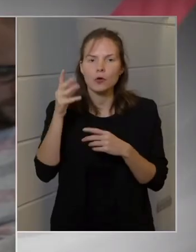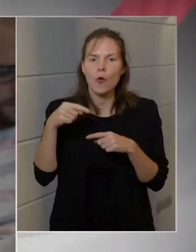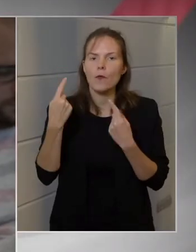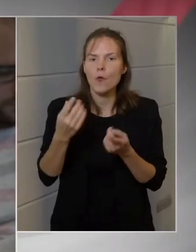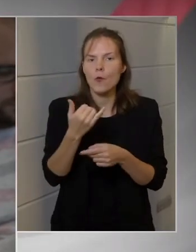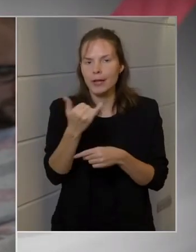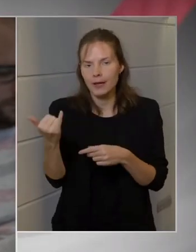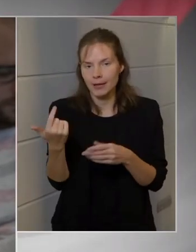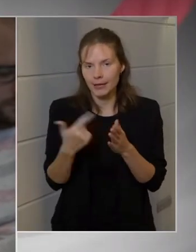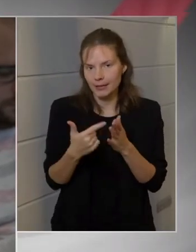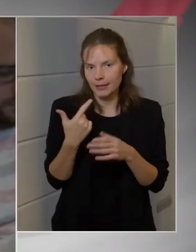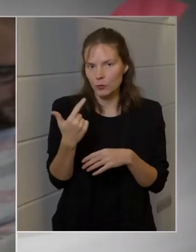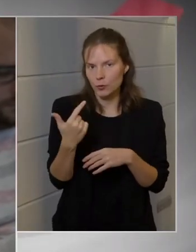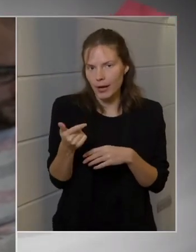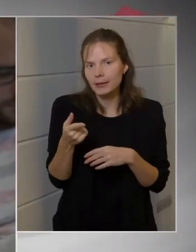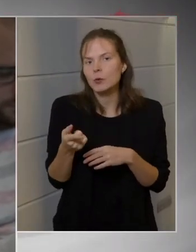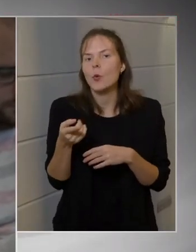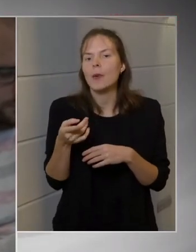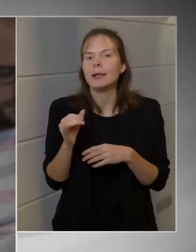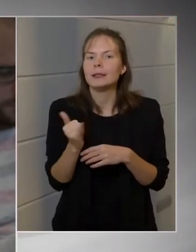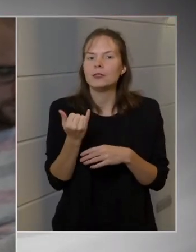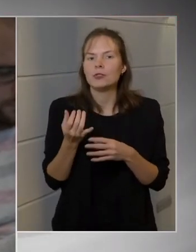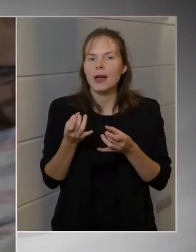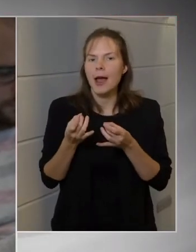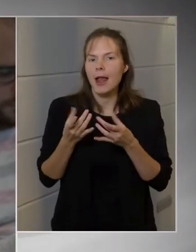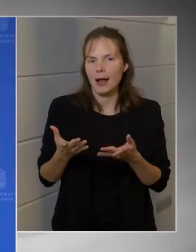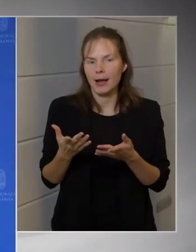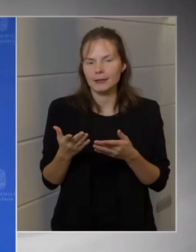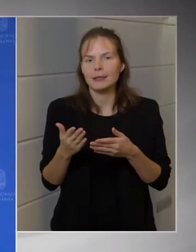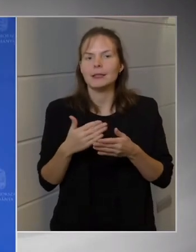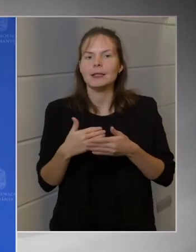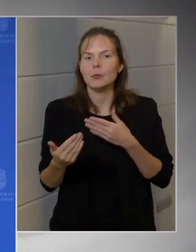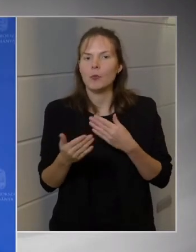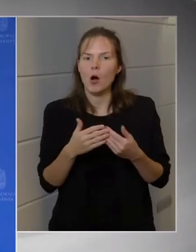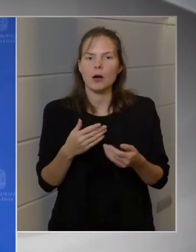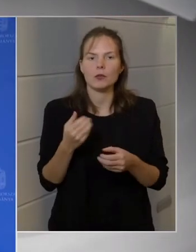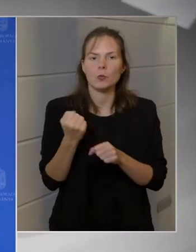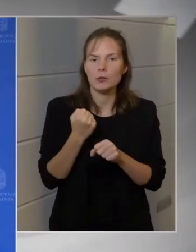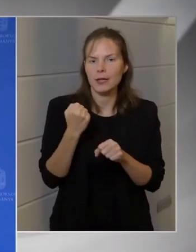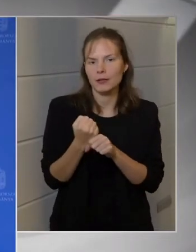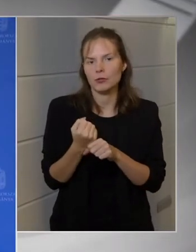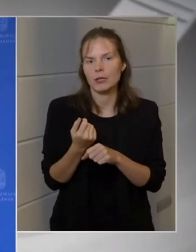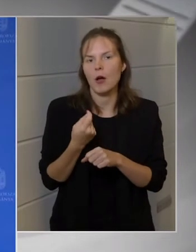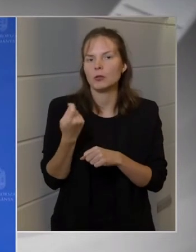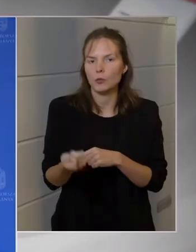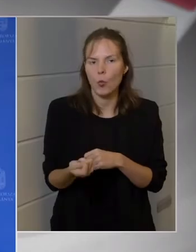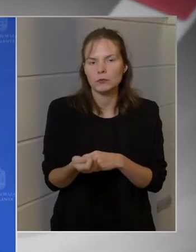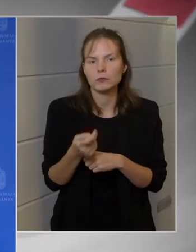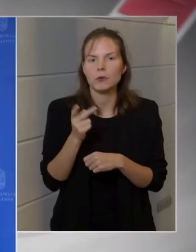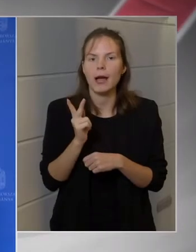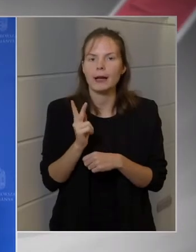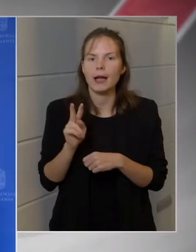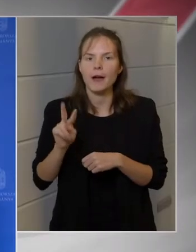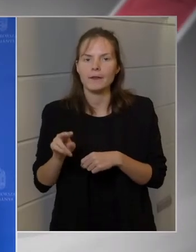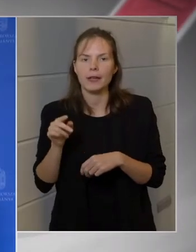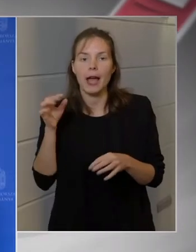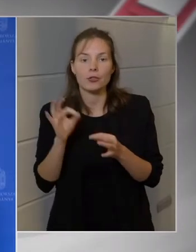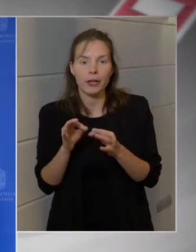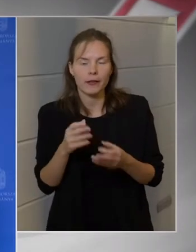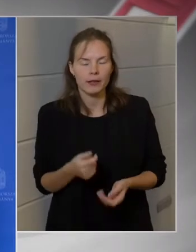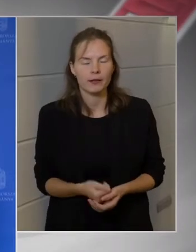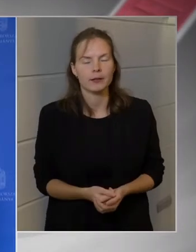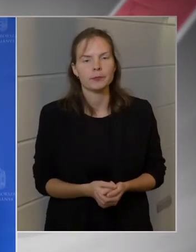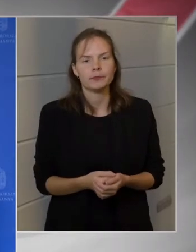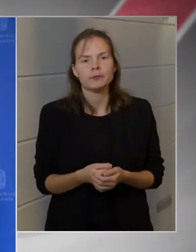-ben is elengedik az iparűzési adónak az 50 százalékát a KKV-knál. A